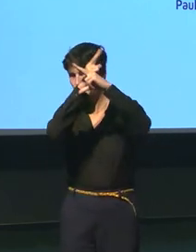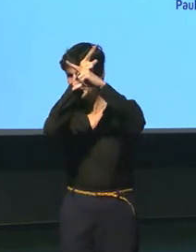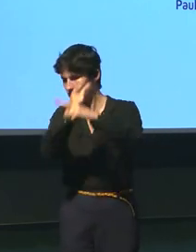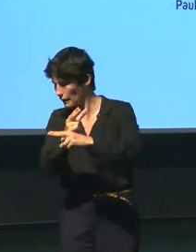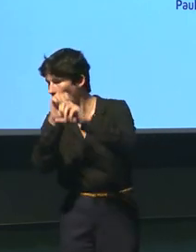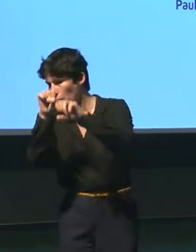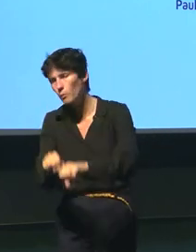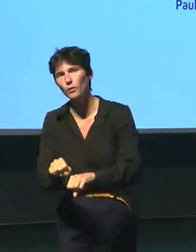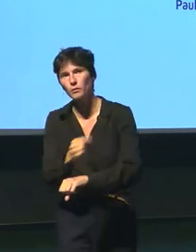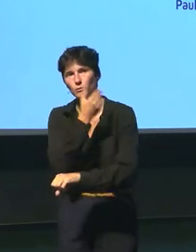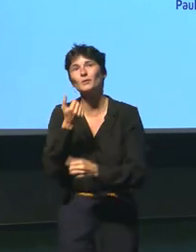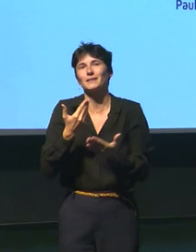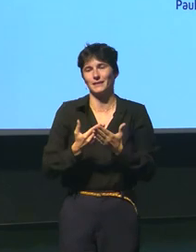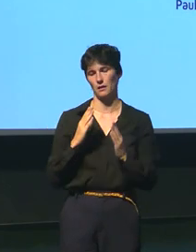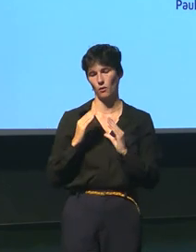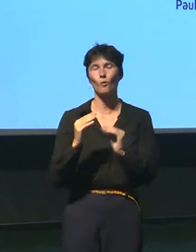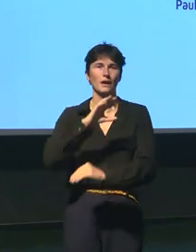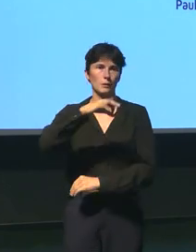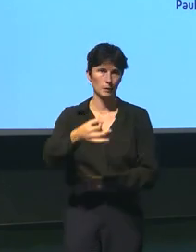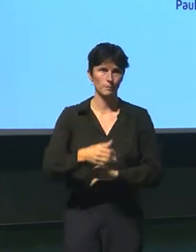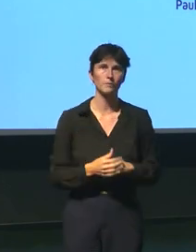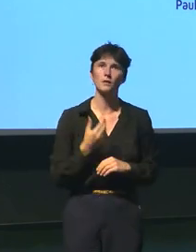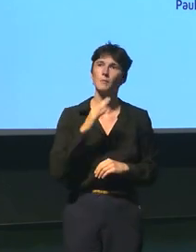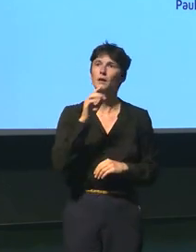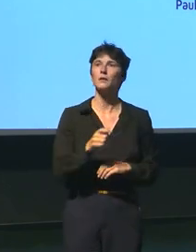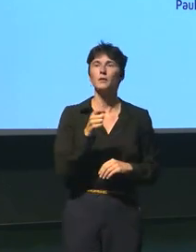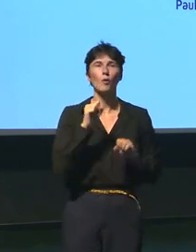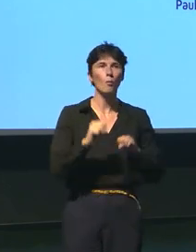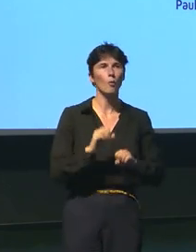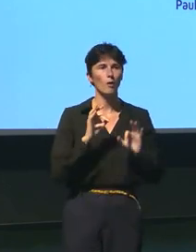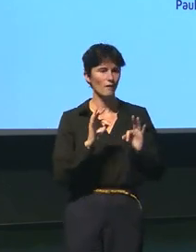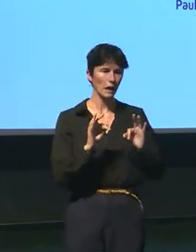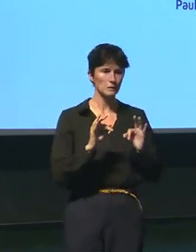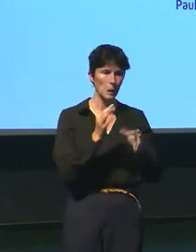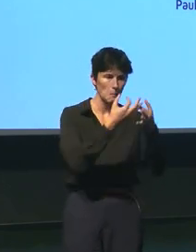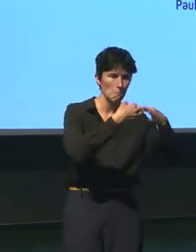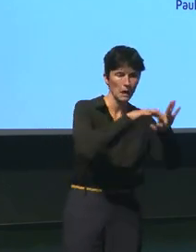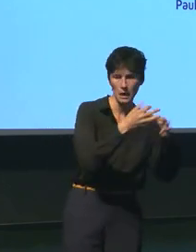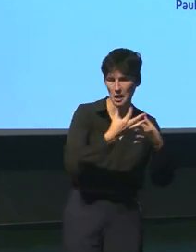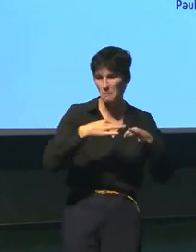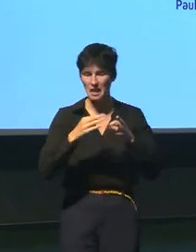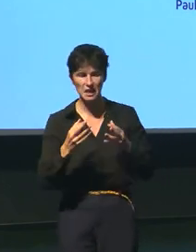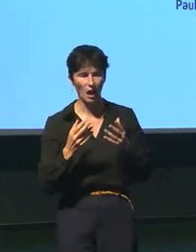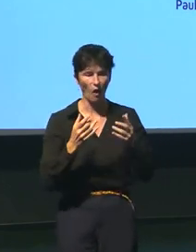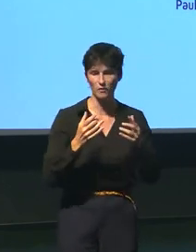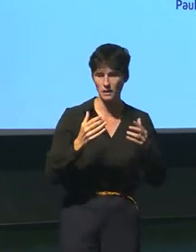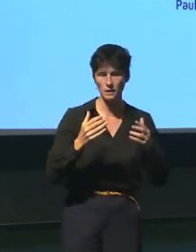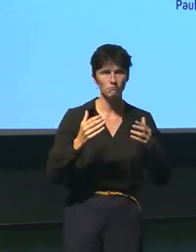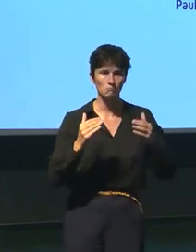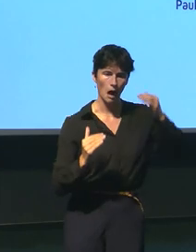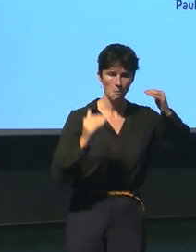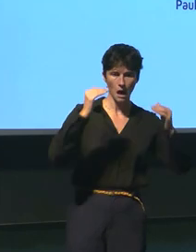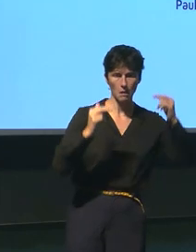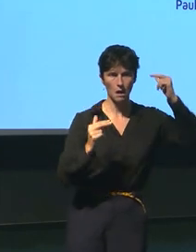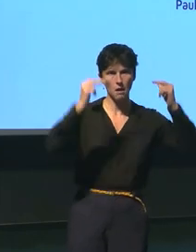qu'on fait en fait en réalité après il y avoir des questions de prestige entre nations ce qu'on est en train de voir la résurgence de